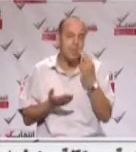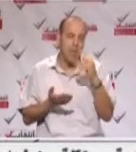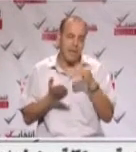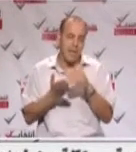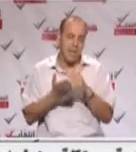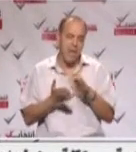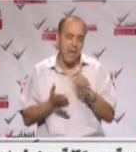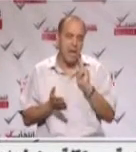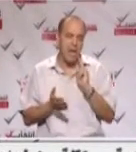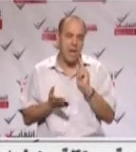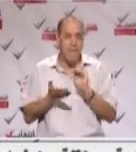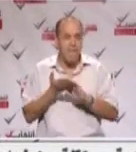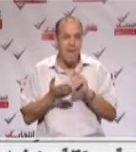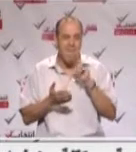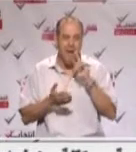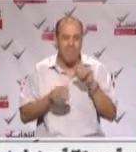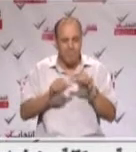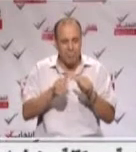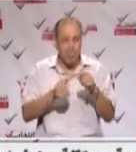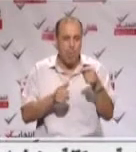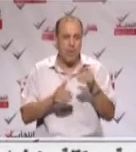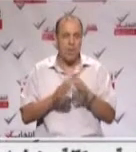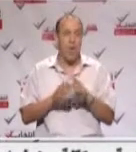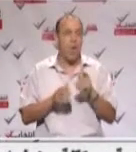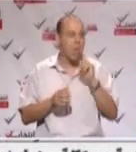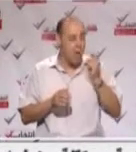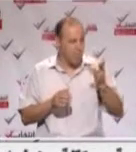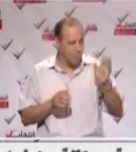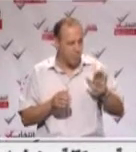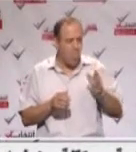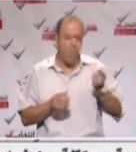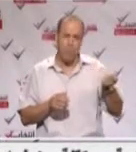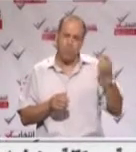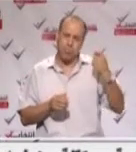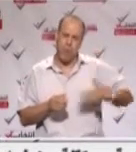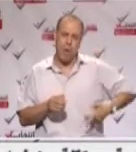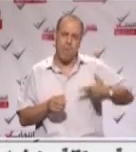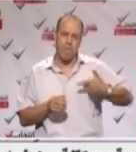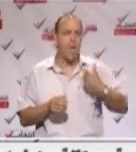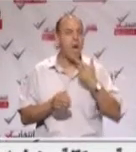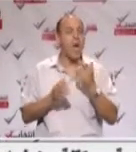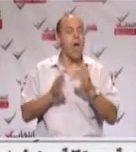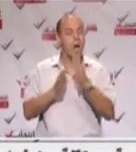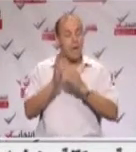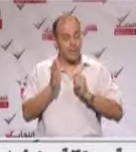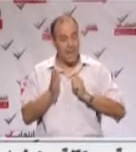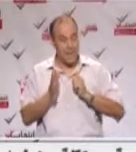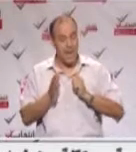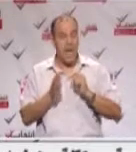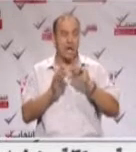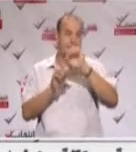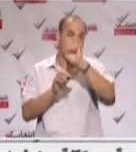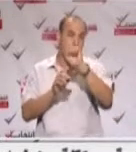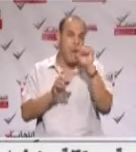دينار على الأقل ومنحة الأرامل والمطلقات نظر الارتفاع الجنوني في المعيشة والأسعار والقائمة المستقلة الأمل لشعار